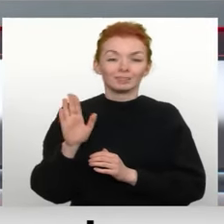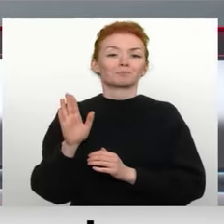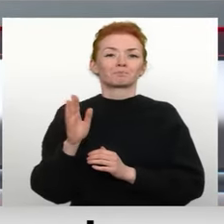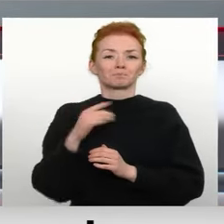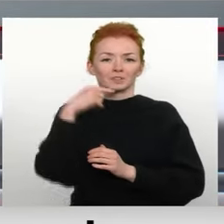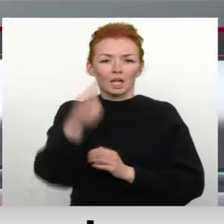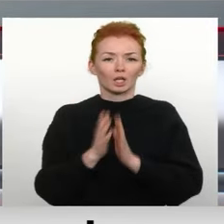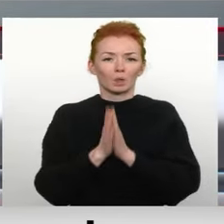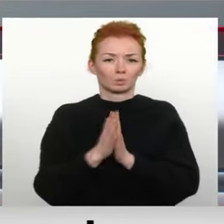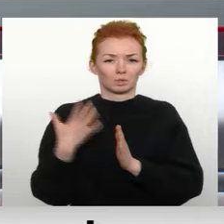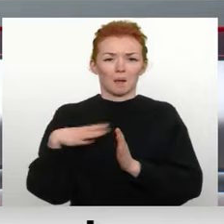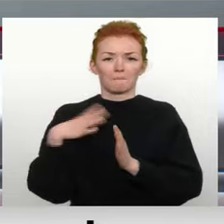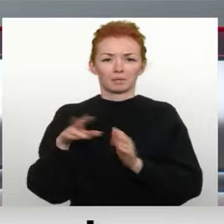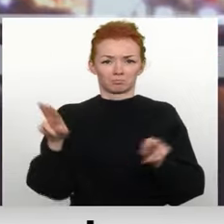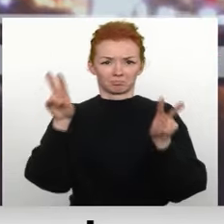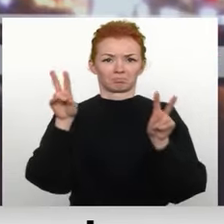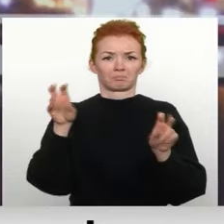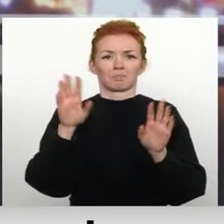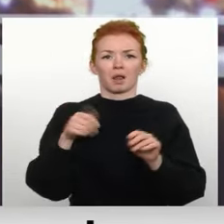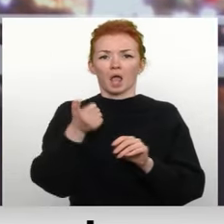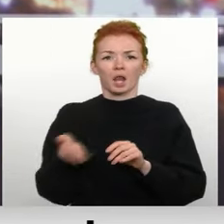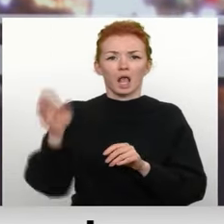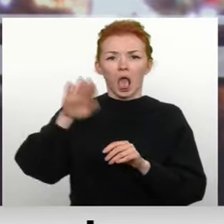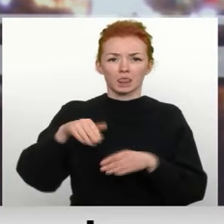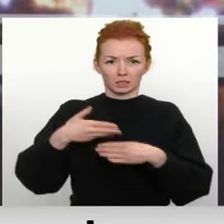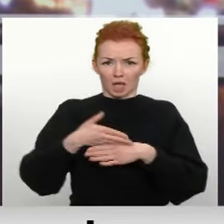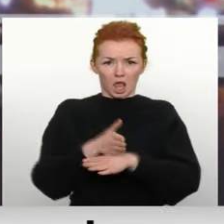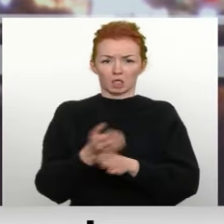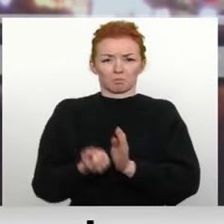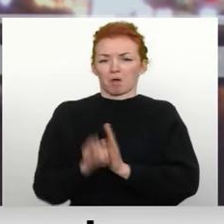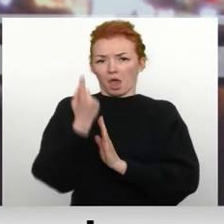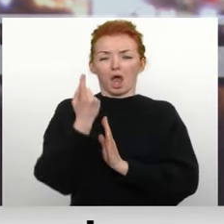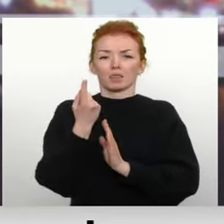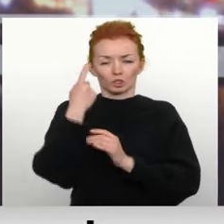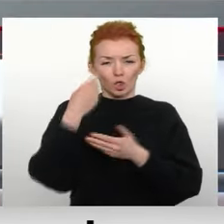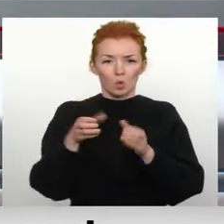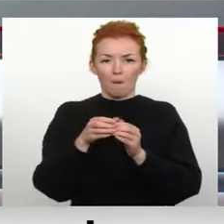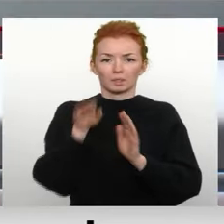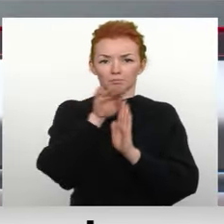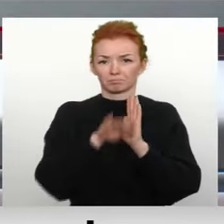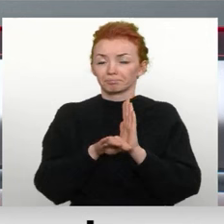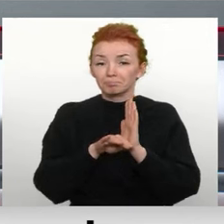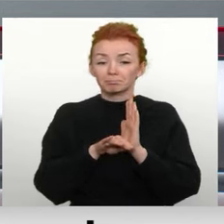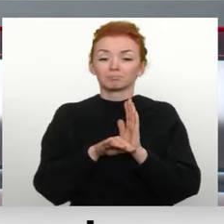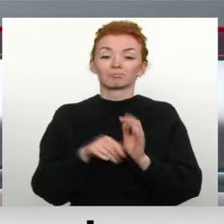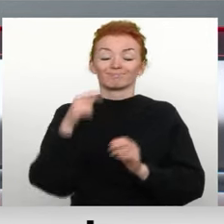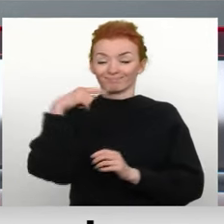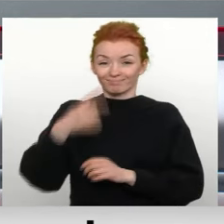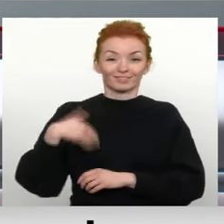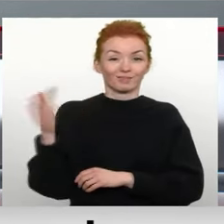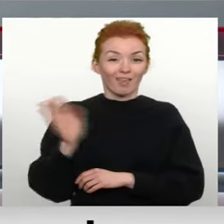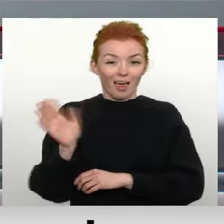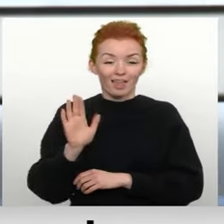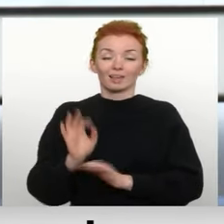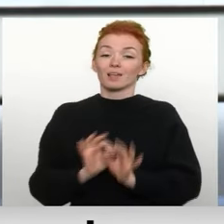kāpēc vispār jautājums par Garkalnes sadalīšanu ir nonācis Ropaža novada domas darba kārtībā? Jā, sveiki! Šeit jāsāka